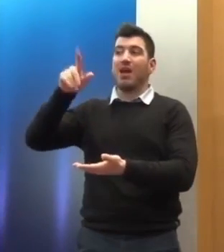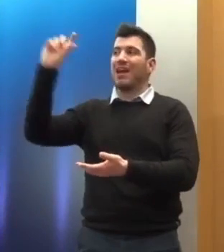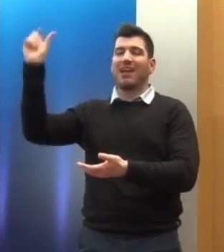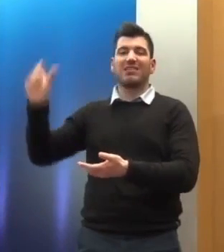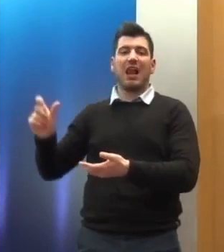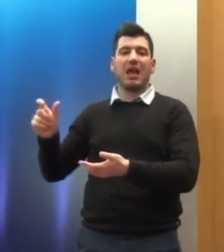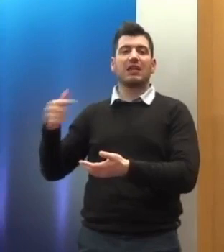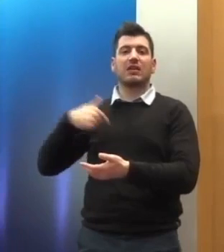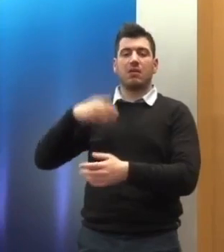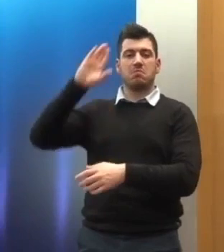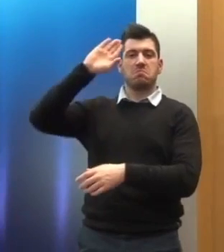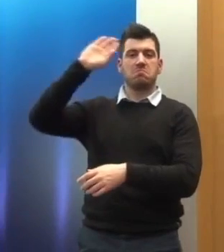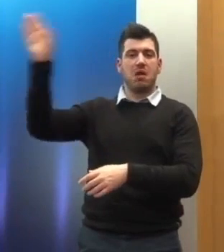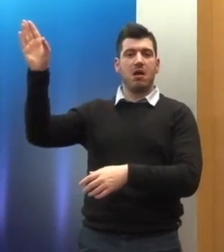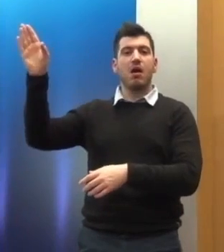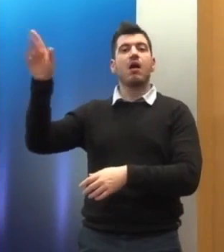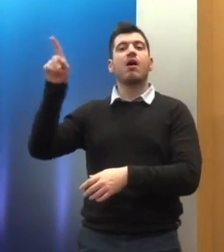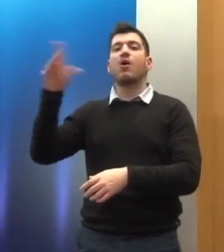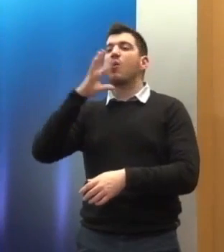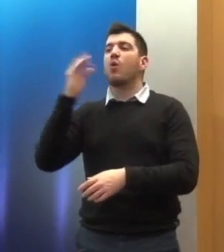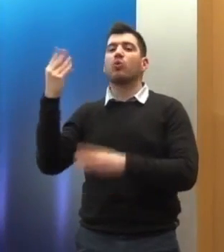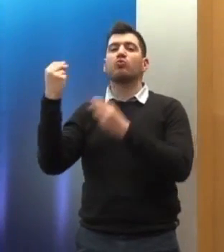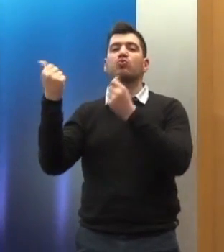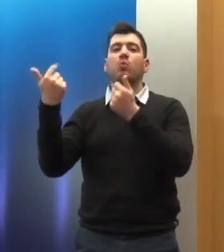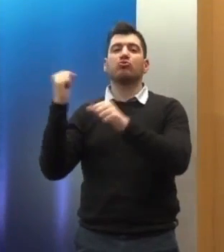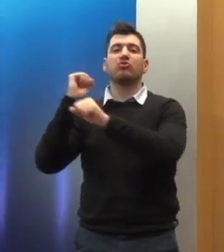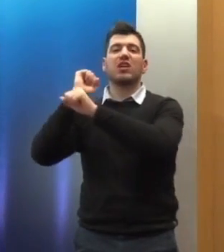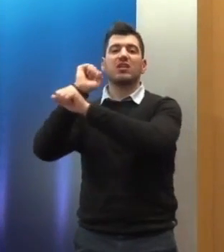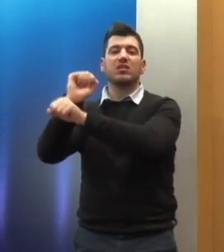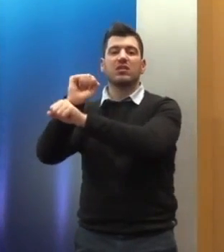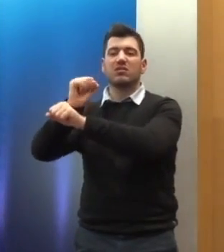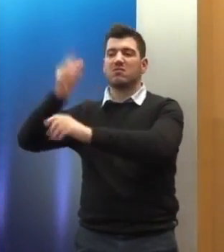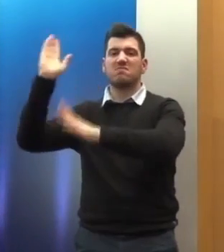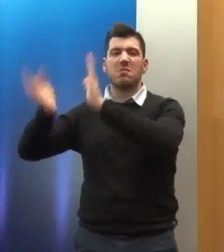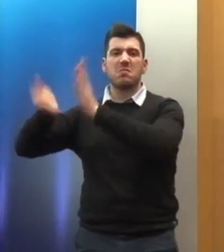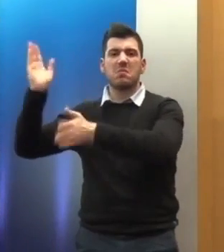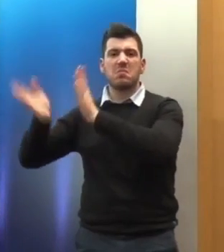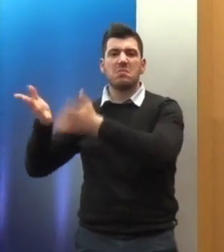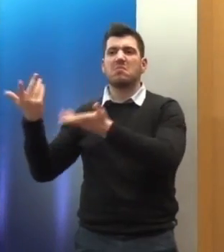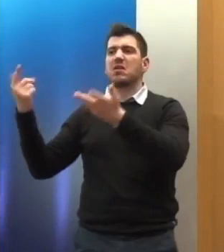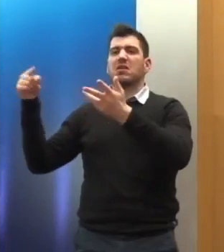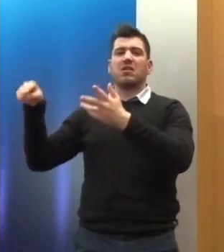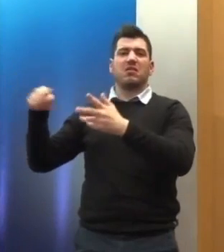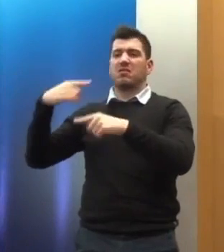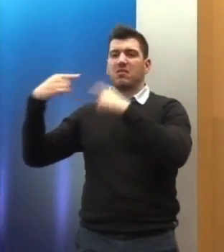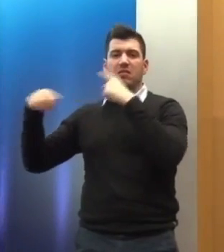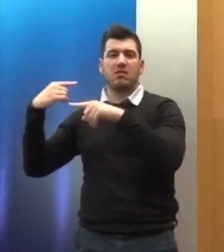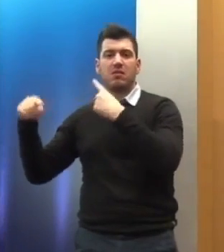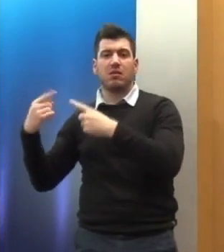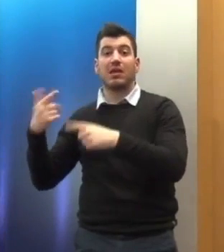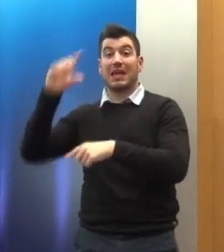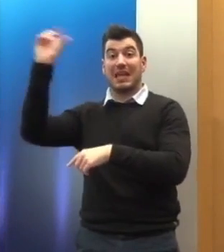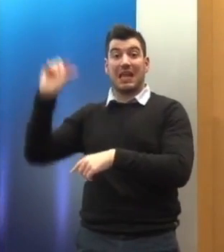για κακομεταχείριση και για προβληματικές συνθήκες κράτησης στη Λαμπεντούζα και σε δύο πολεμικά πλοία. Η Ιταλία είχε